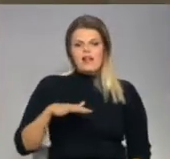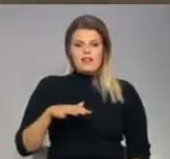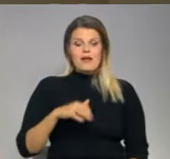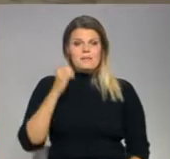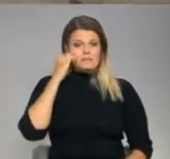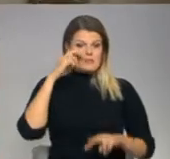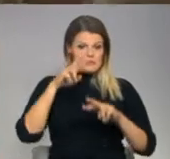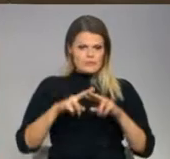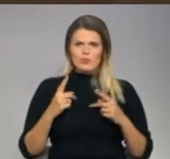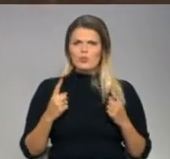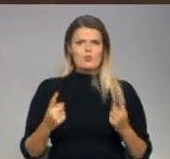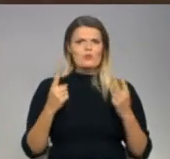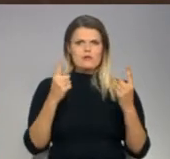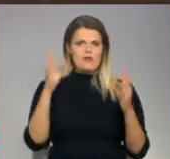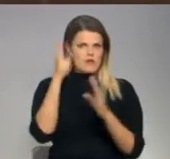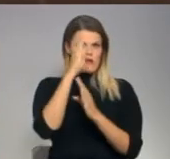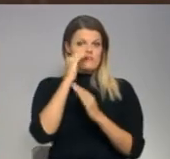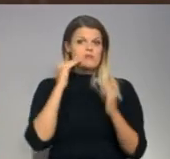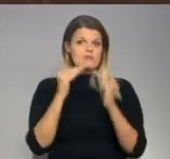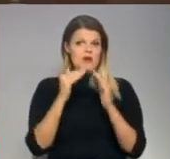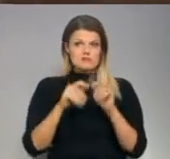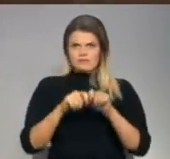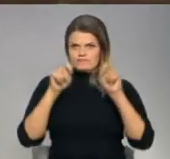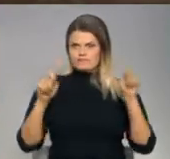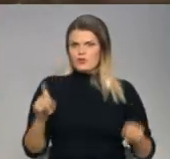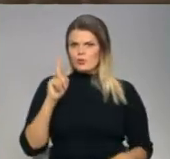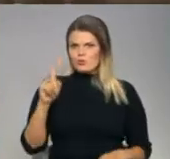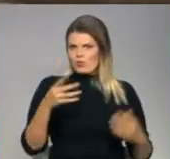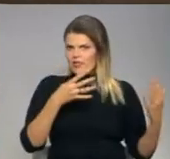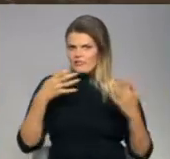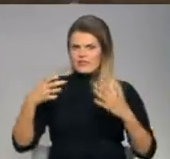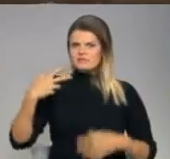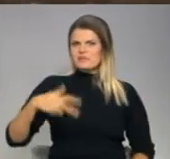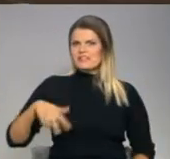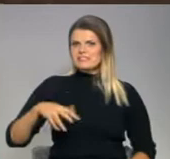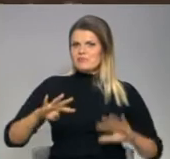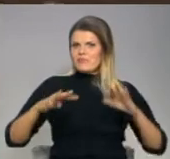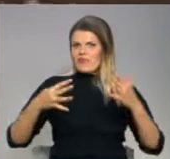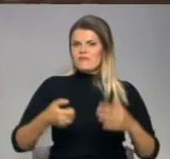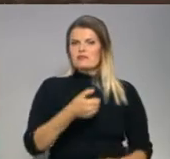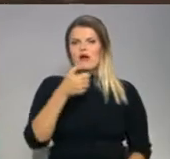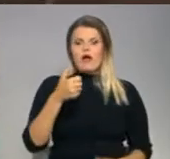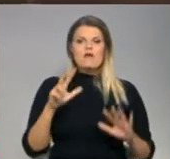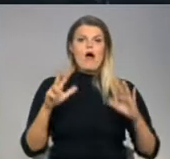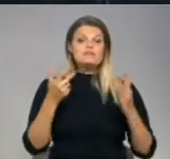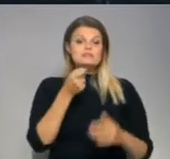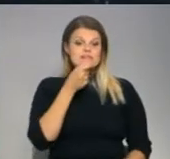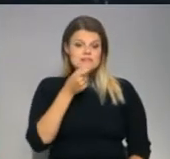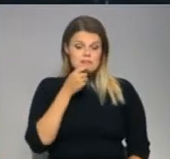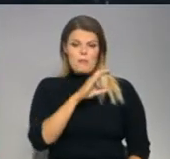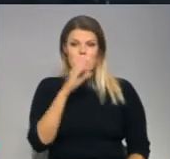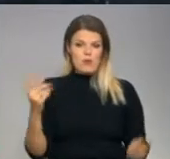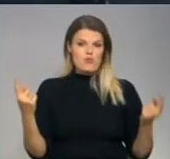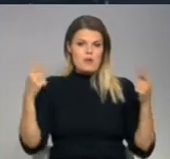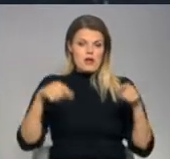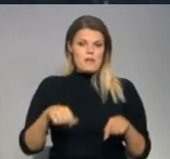Pieminekli Marunikāls liktenis reizeknē tas tika atklāts 1939. gada 8. septembrī. Padomju